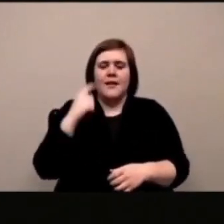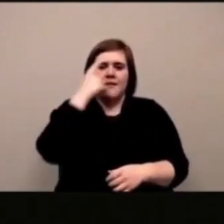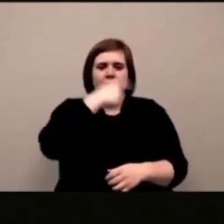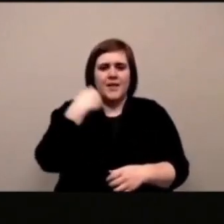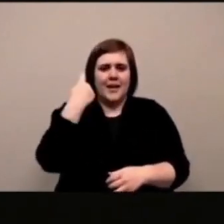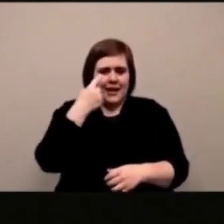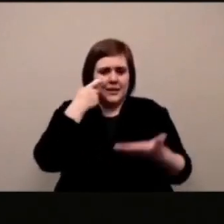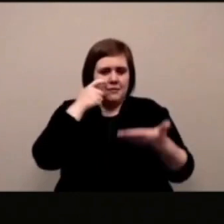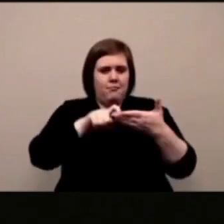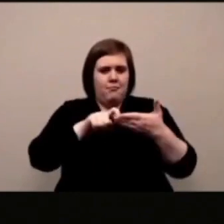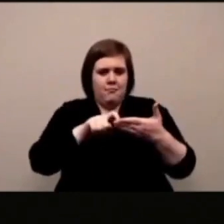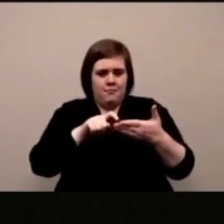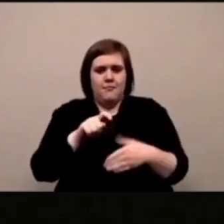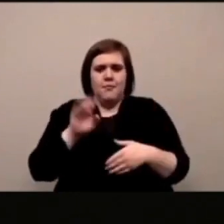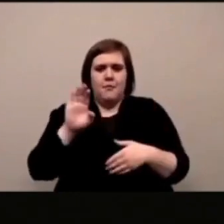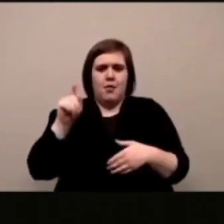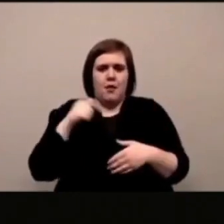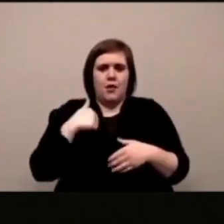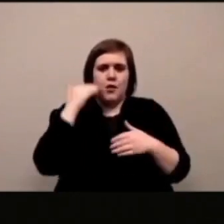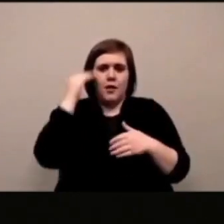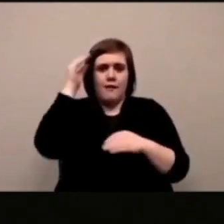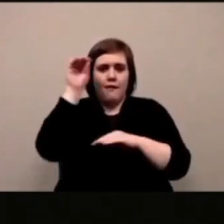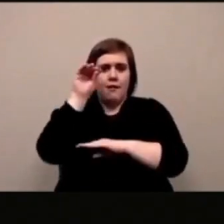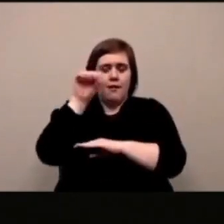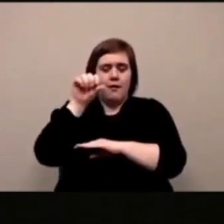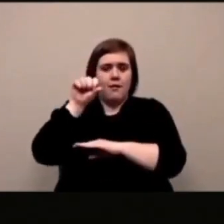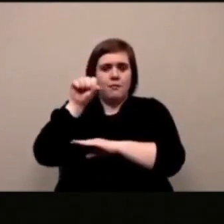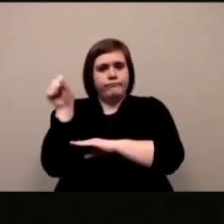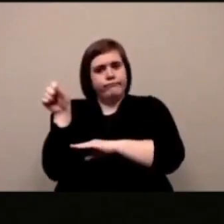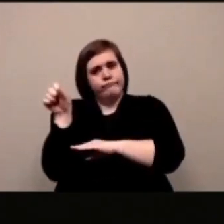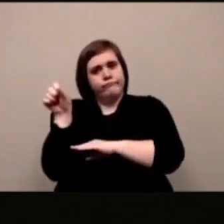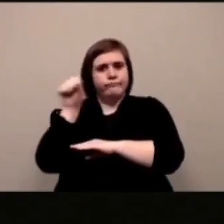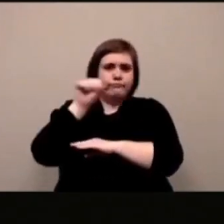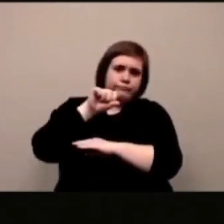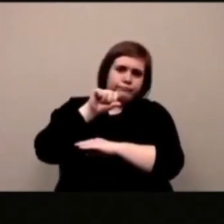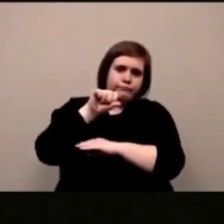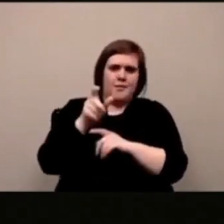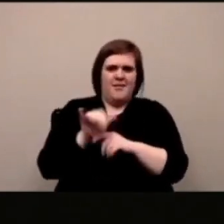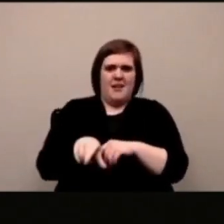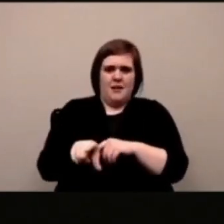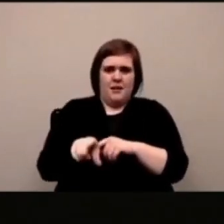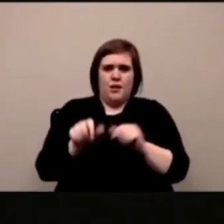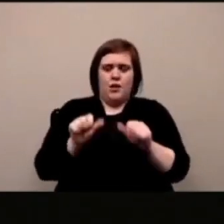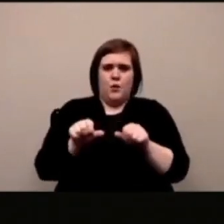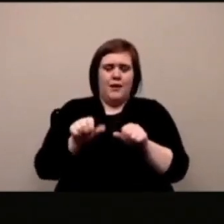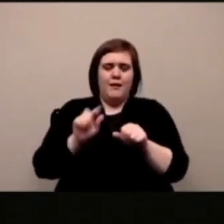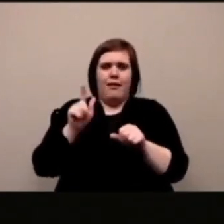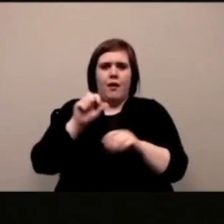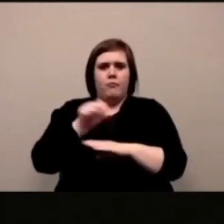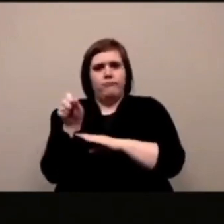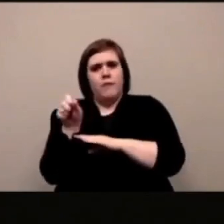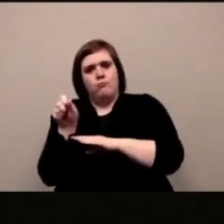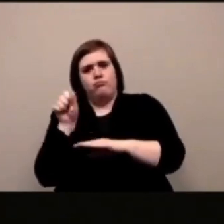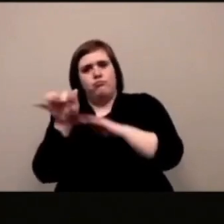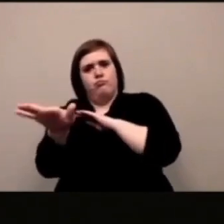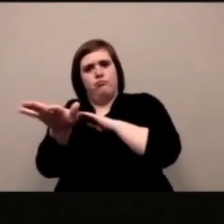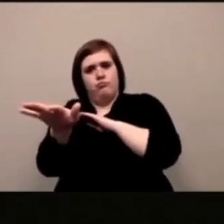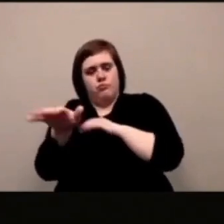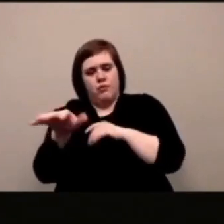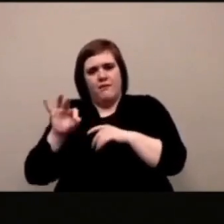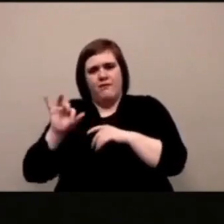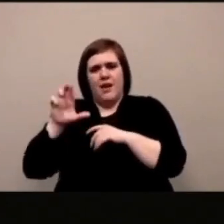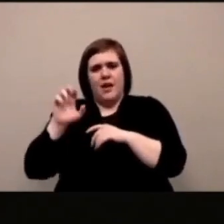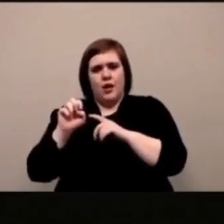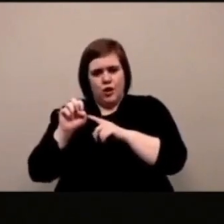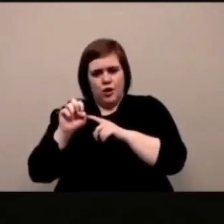una cosa che che utilizzo a volte è uno strumento dei blog dei blocchi